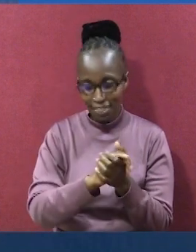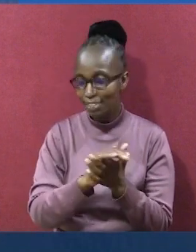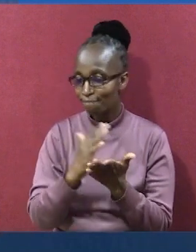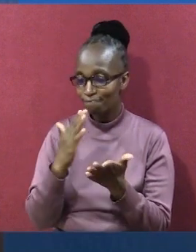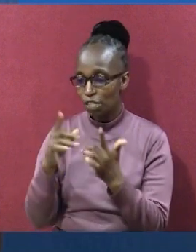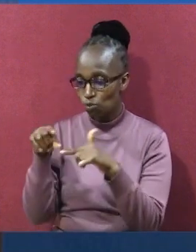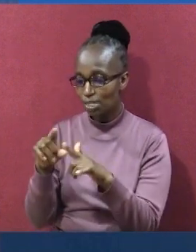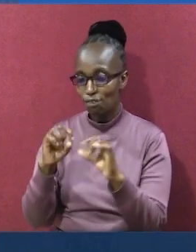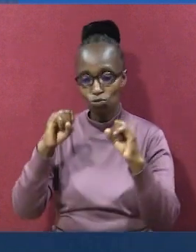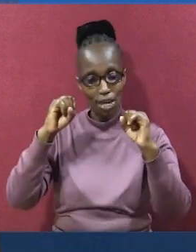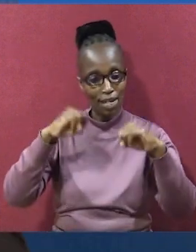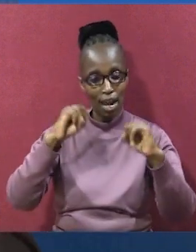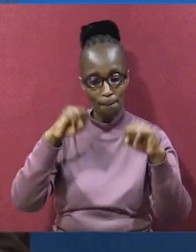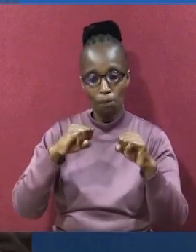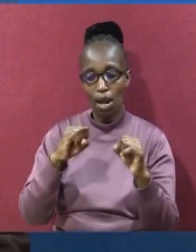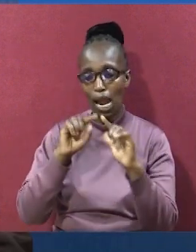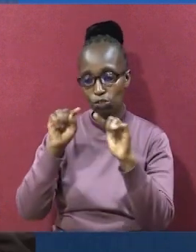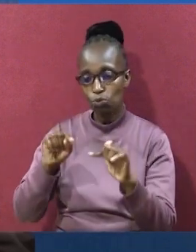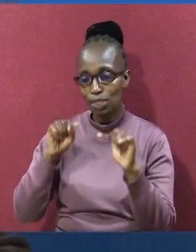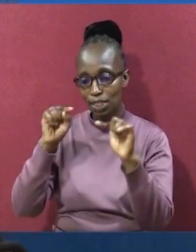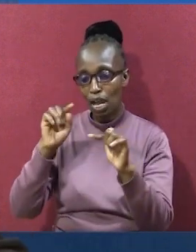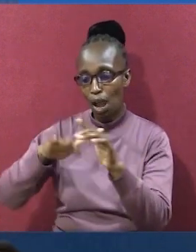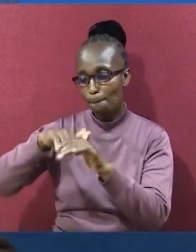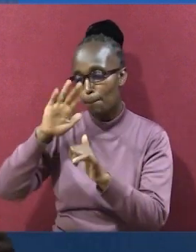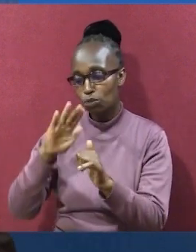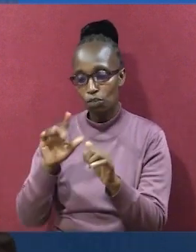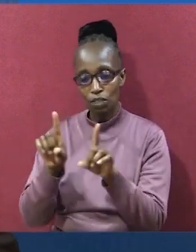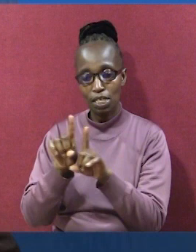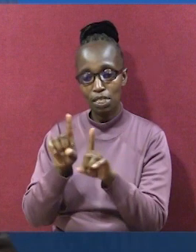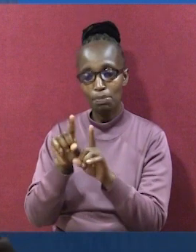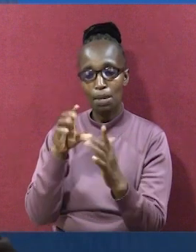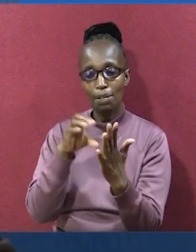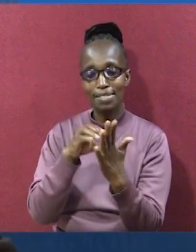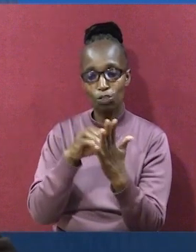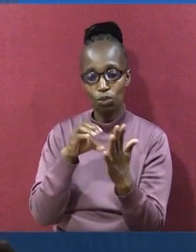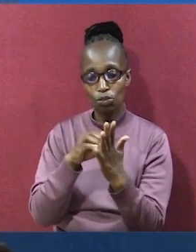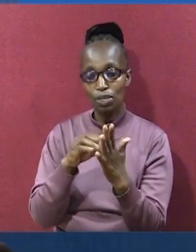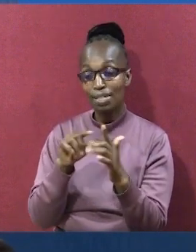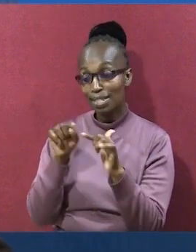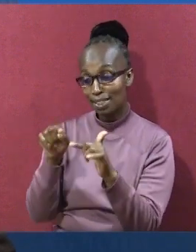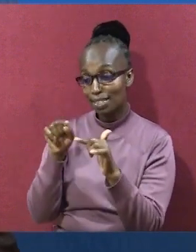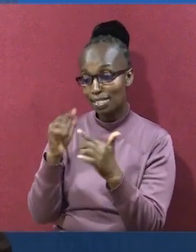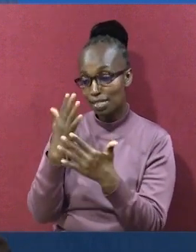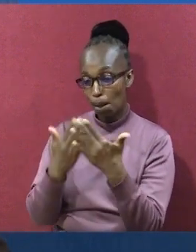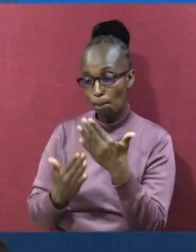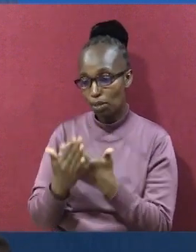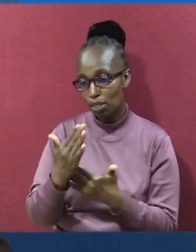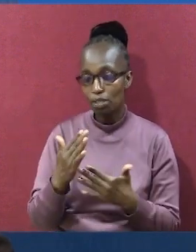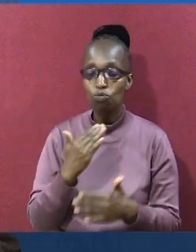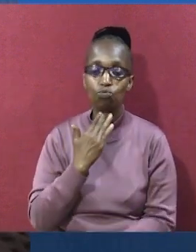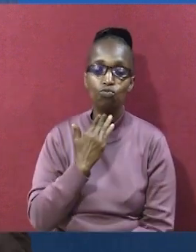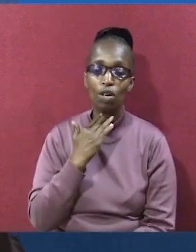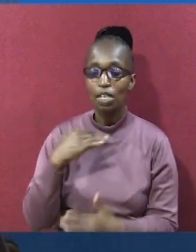na uwamini. Kwamba unaweza. Na utatoka mala pale. Nia subu njema ambapo.